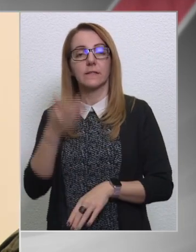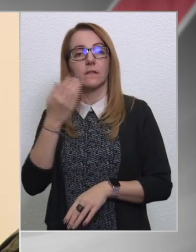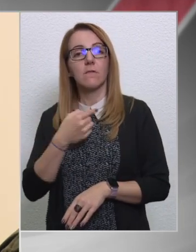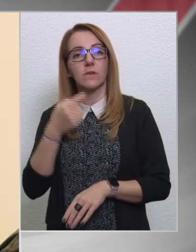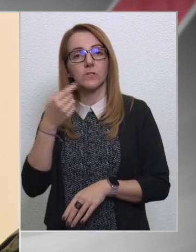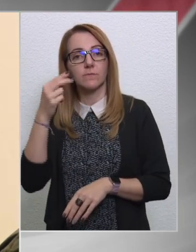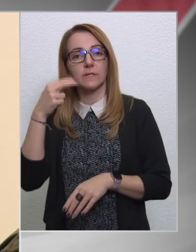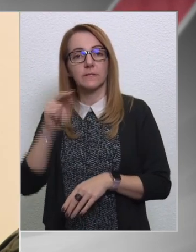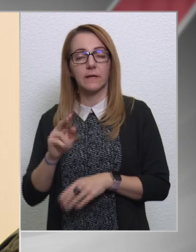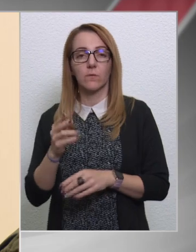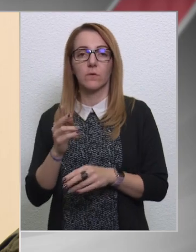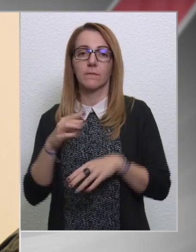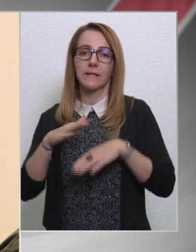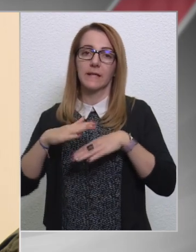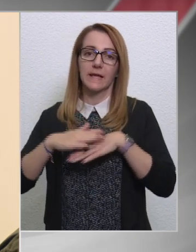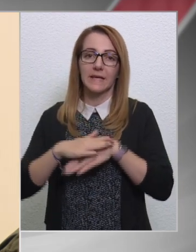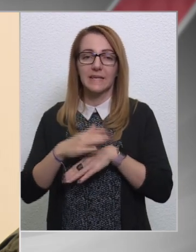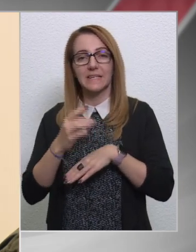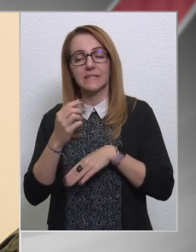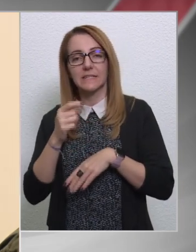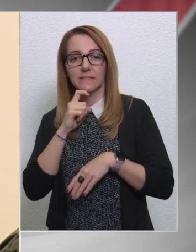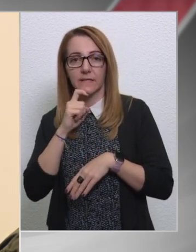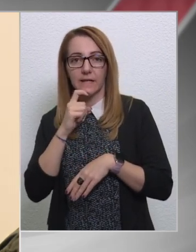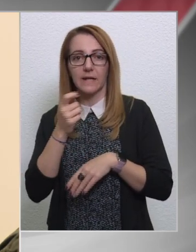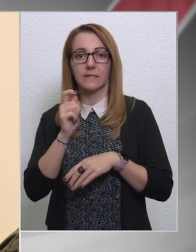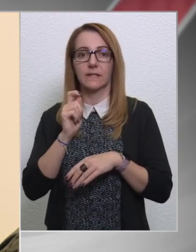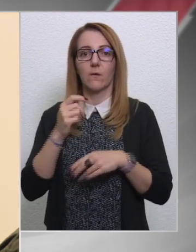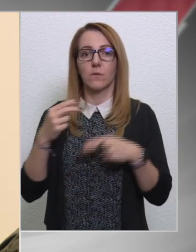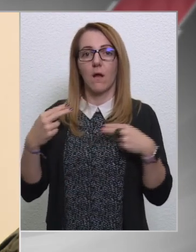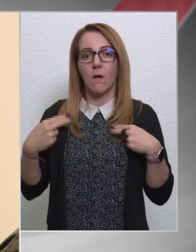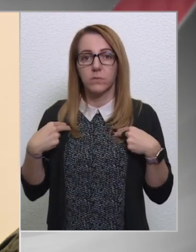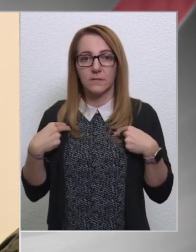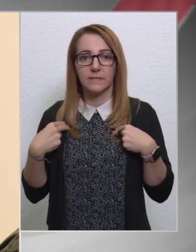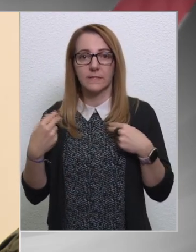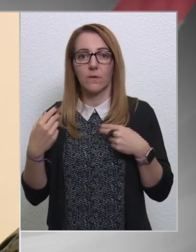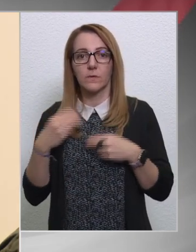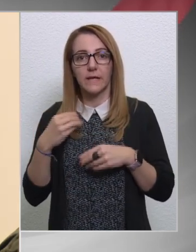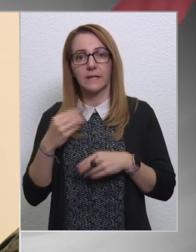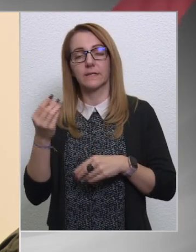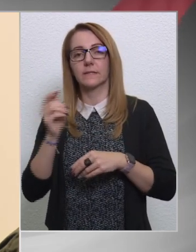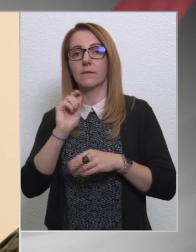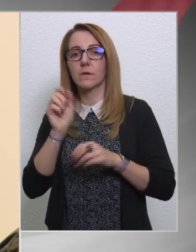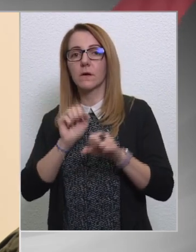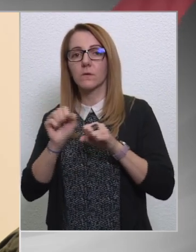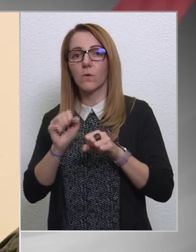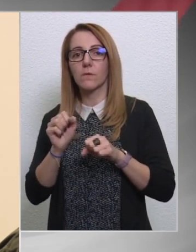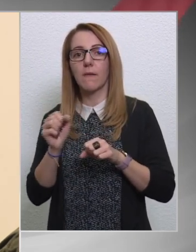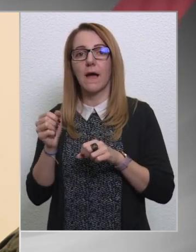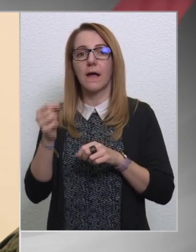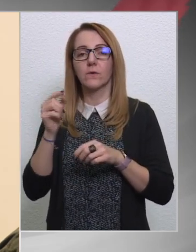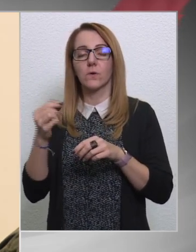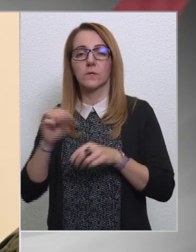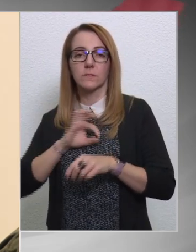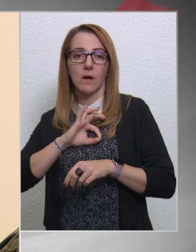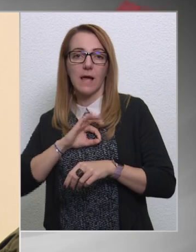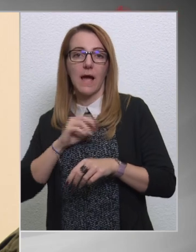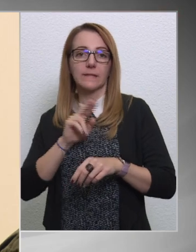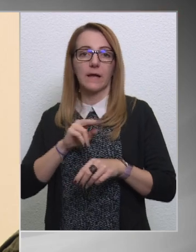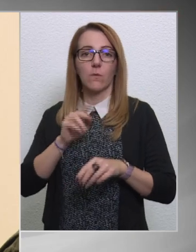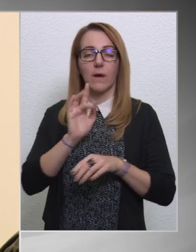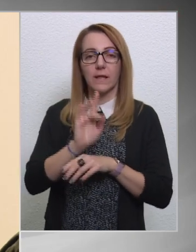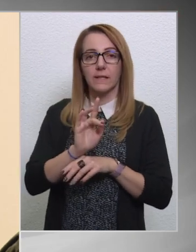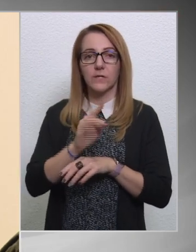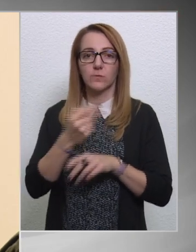érzékelte, hogy nehezíti a magyar pozíciót a magyar kormányorosz barát, illetve EU ellenes politikája, sajtóhírek, vagy